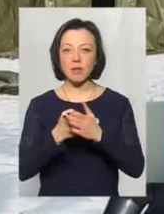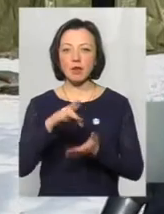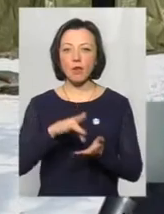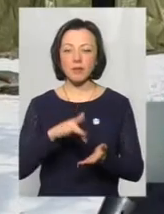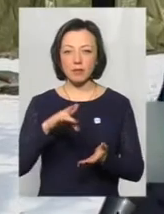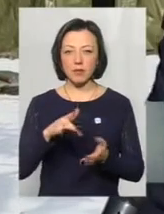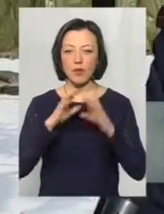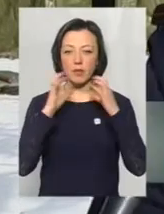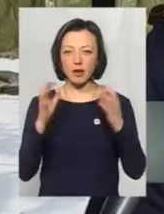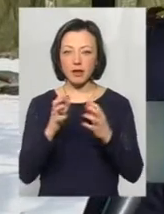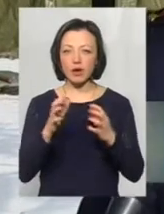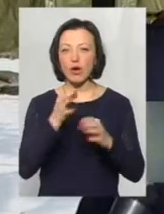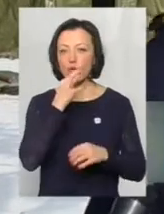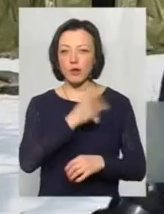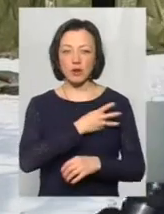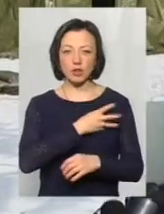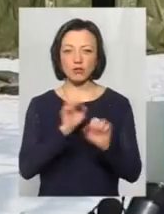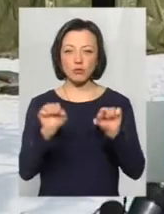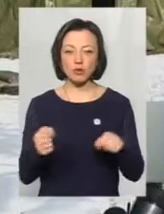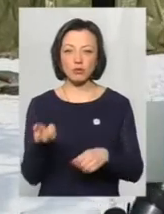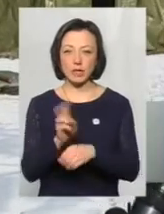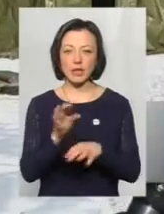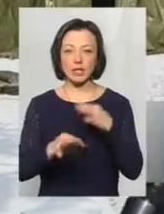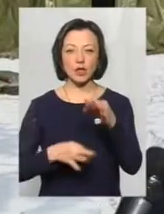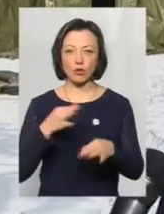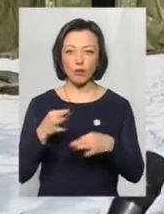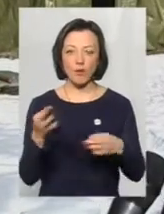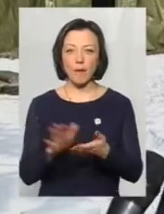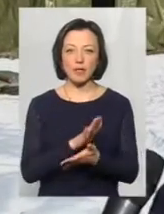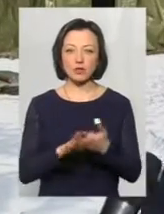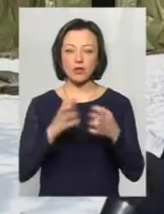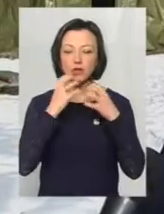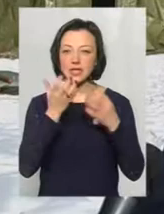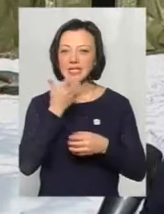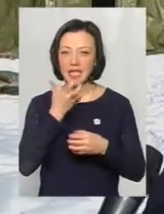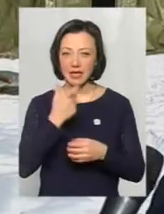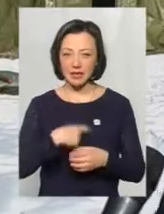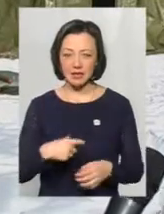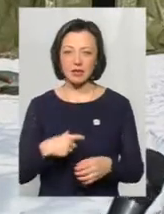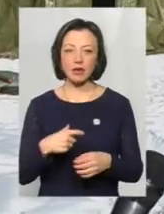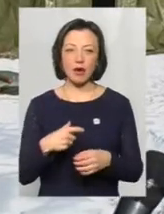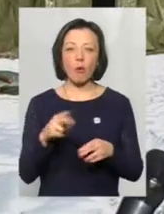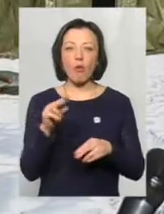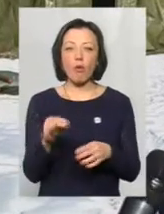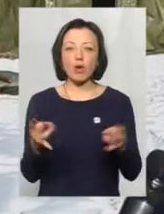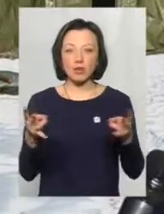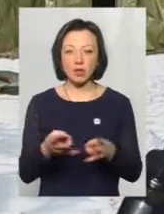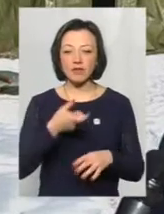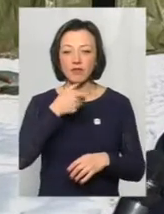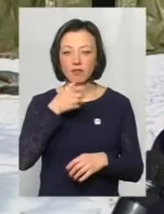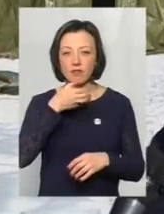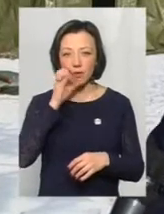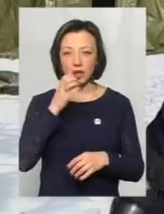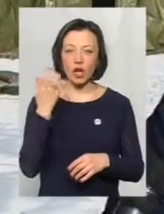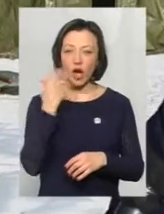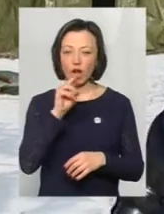обігріву любий охочий може прийти цілодобово, безкоштовно зігрітися, по мірі необхідності випити гарячого